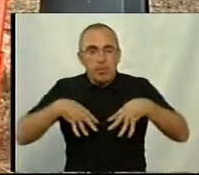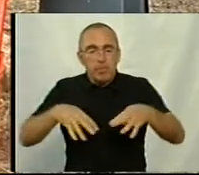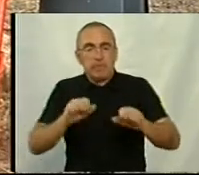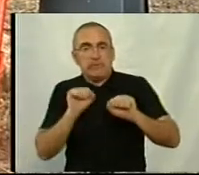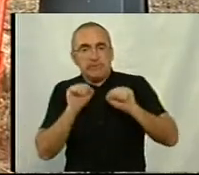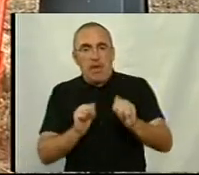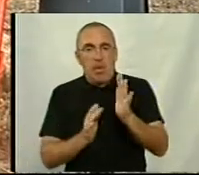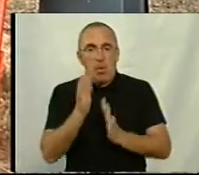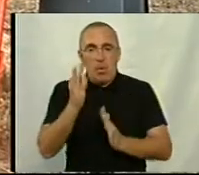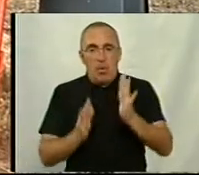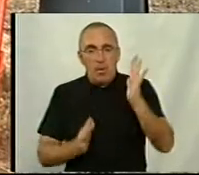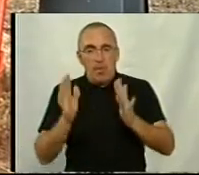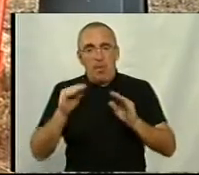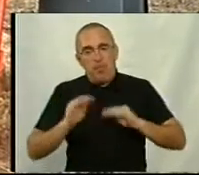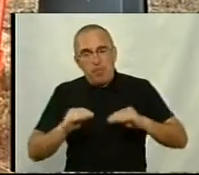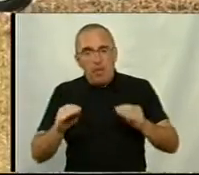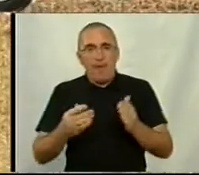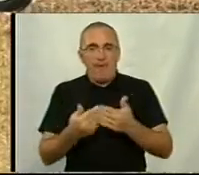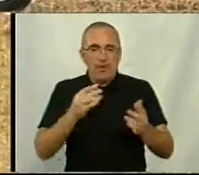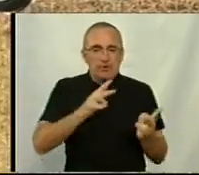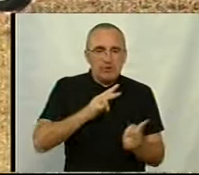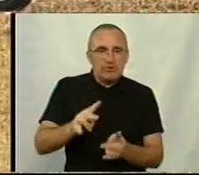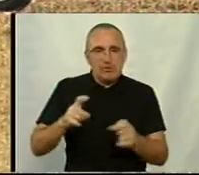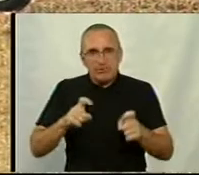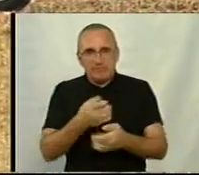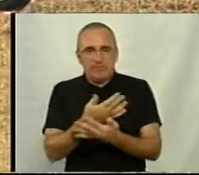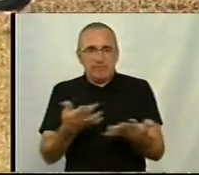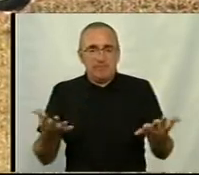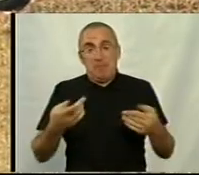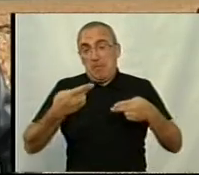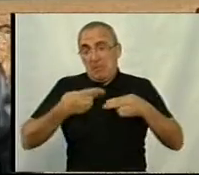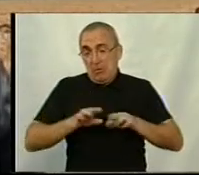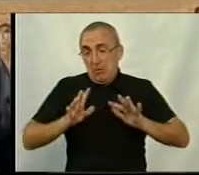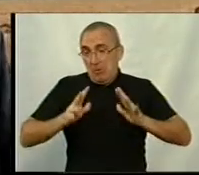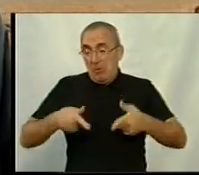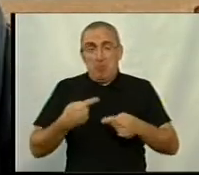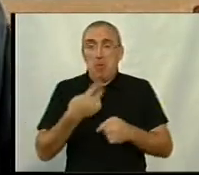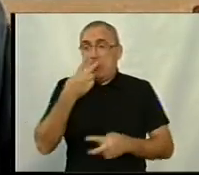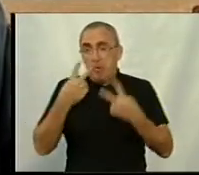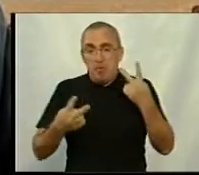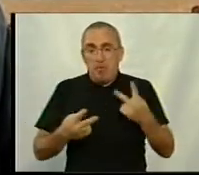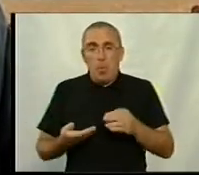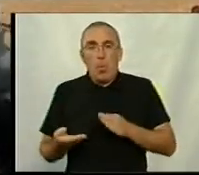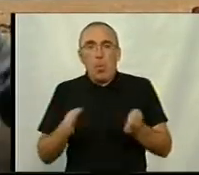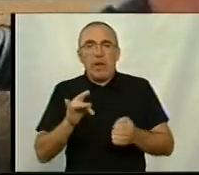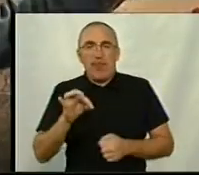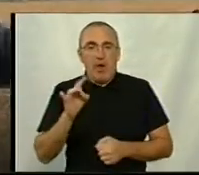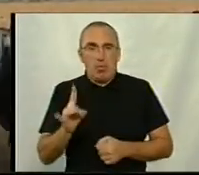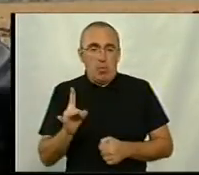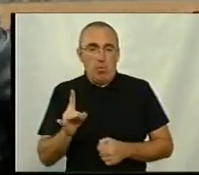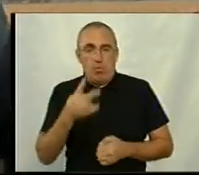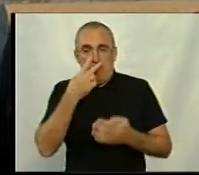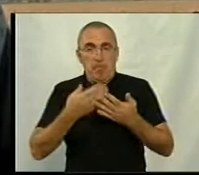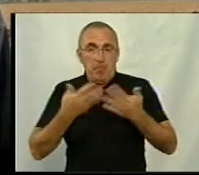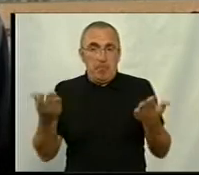захисту рослин, для захисту посівів від шкідників. Техніка як техніка. Я дивився культиватор, він там